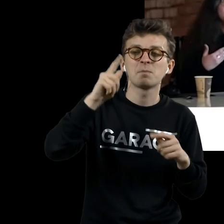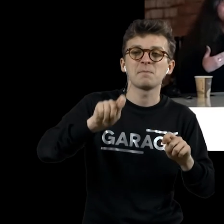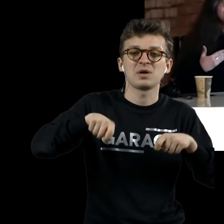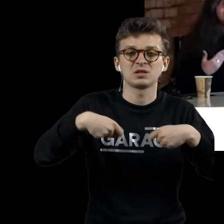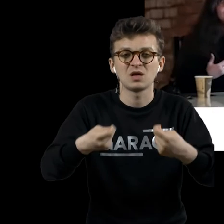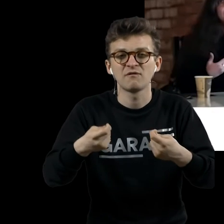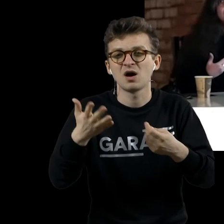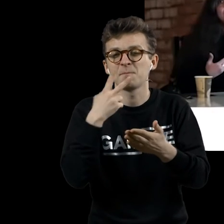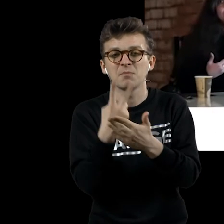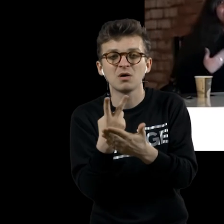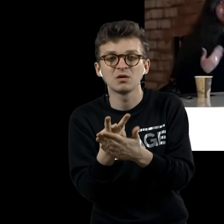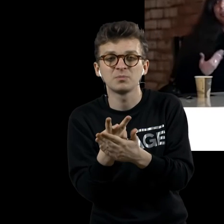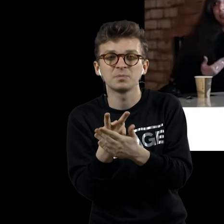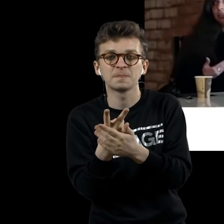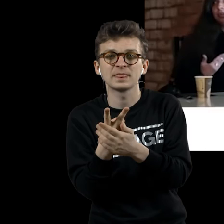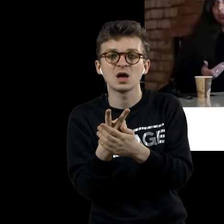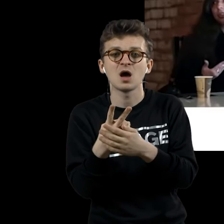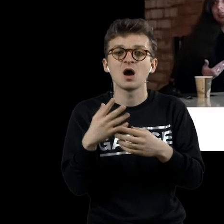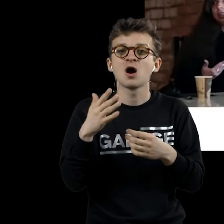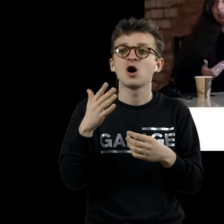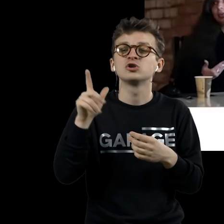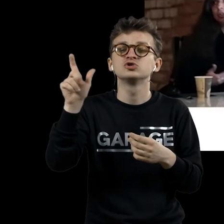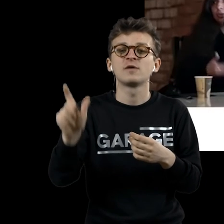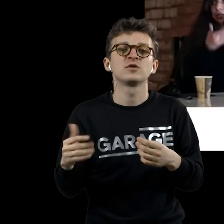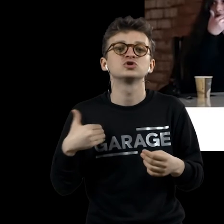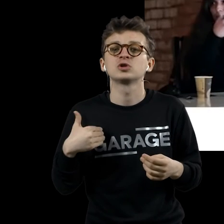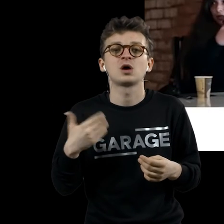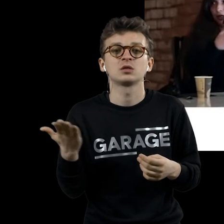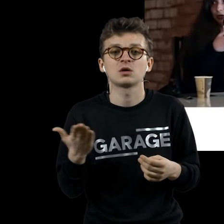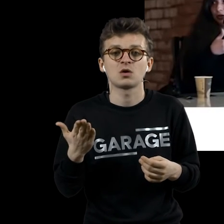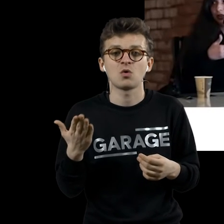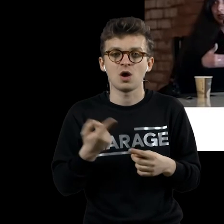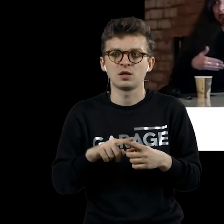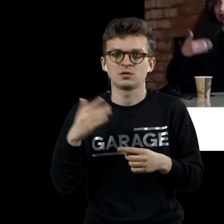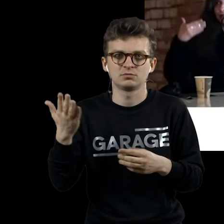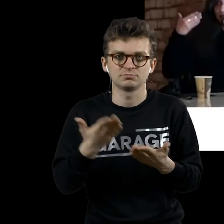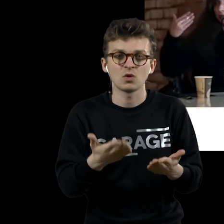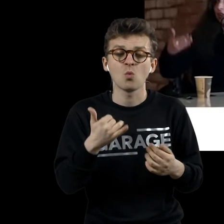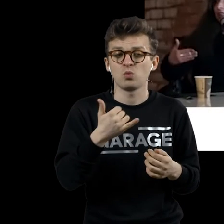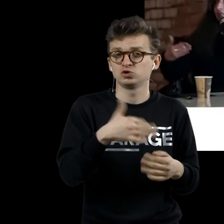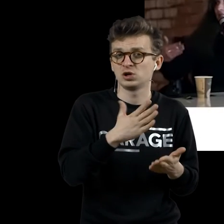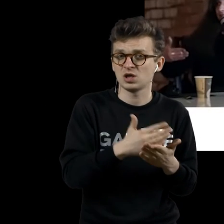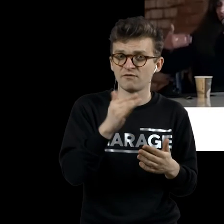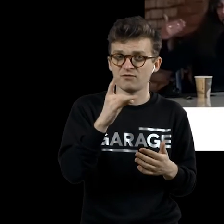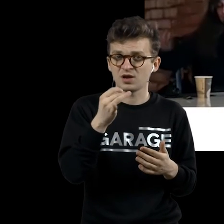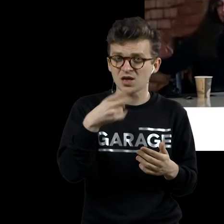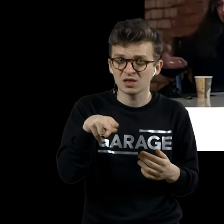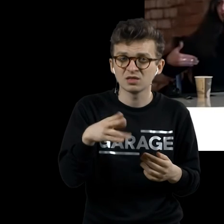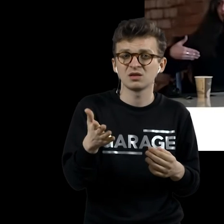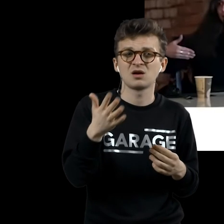воспроизводить механизмы человеческого желания. У нас уже есть фрейд, у нас есть вся машинерия